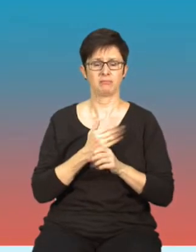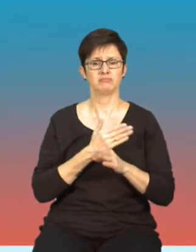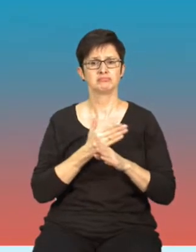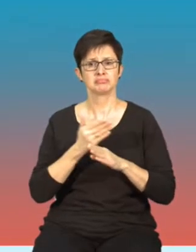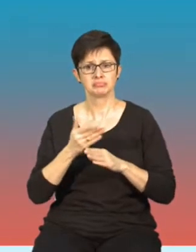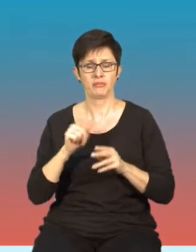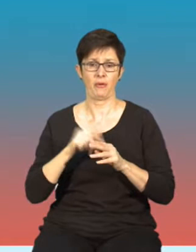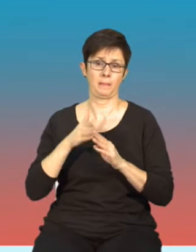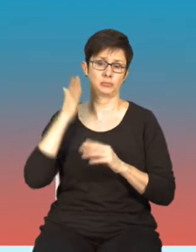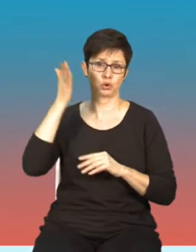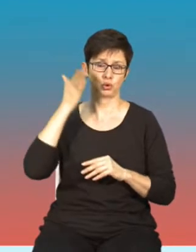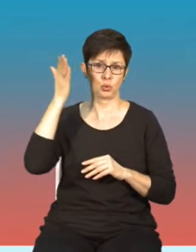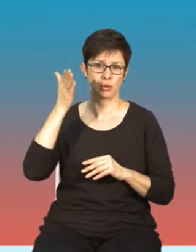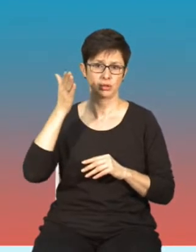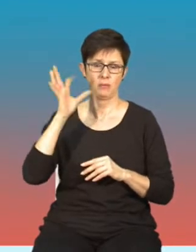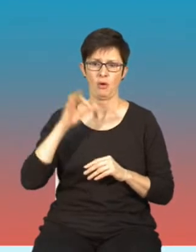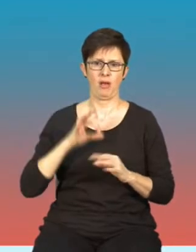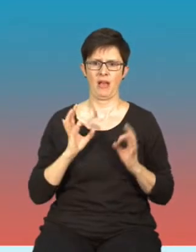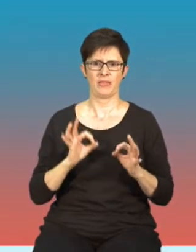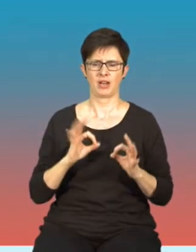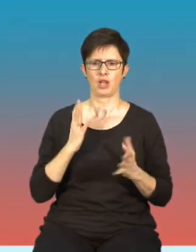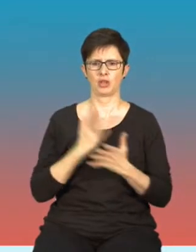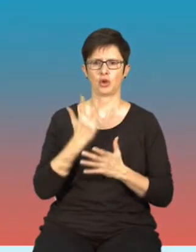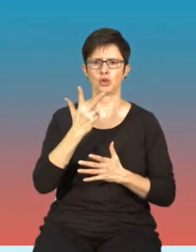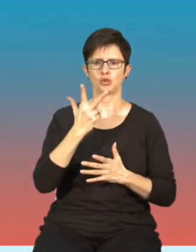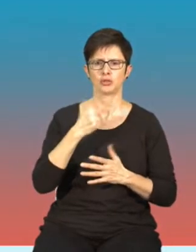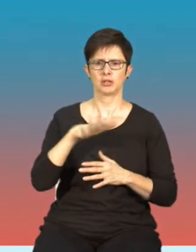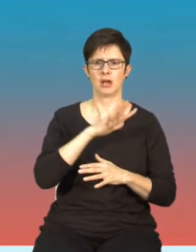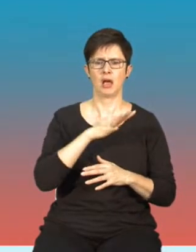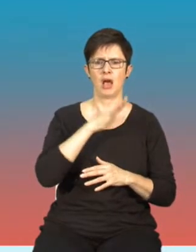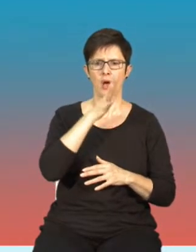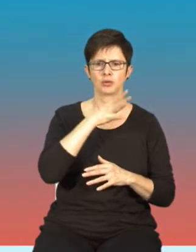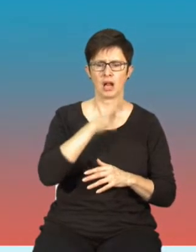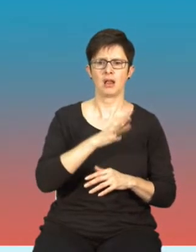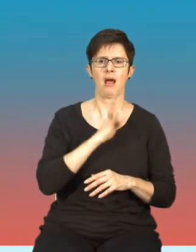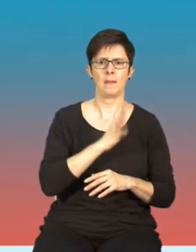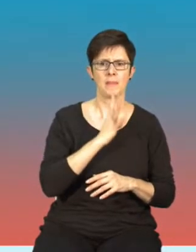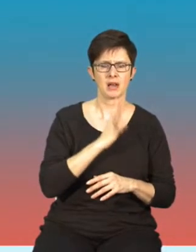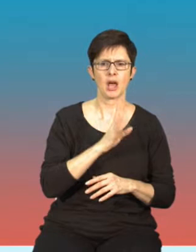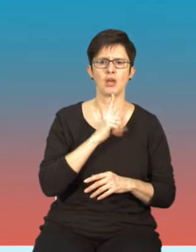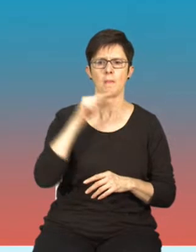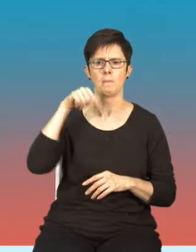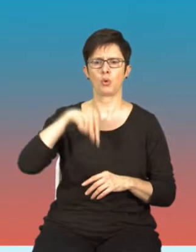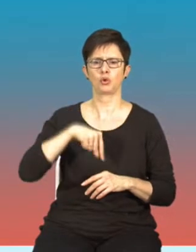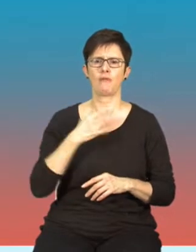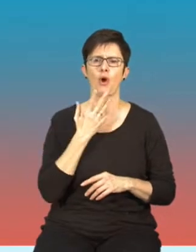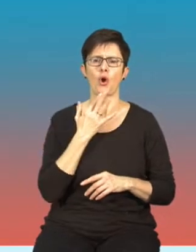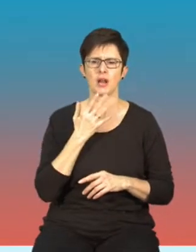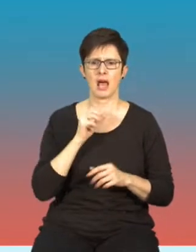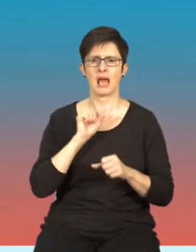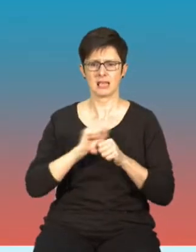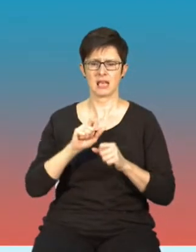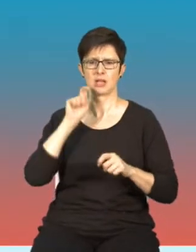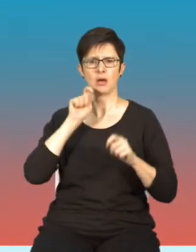w przyszłości, bo obecnie jedynie na trzech rynkach USA, Australia i Południowa Korea, testowana